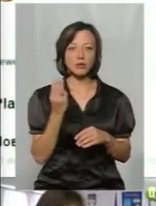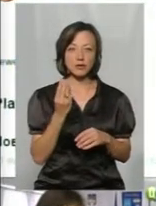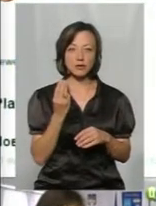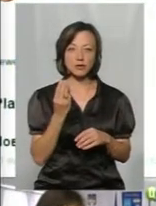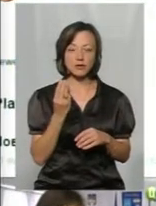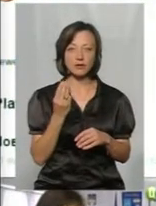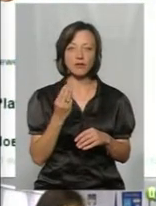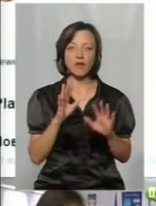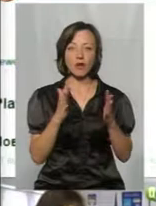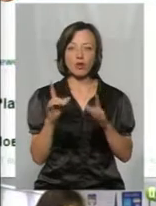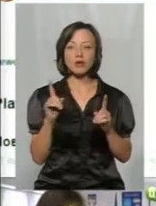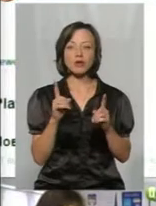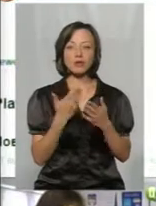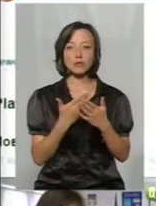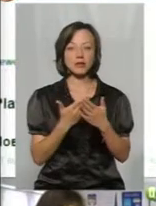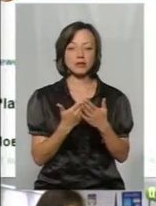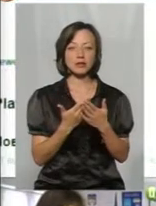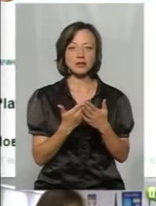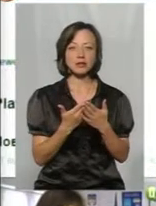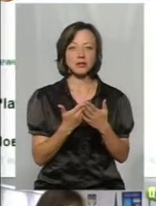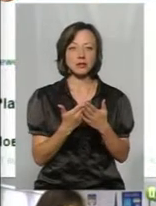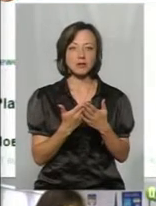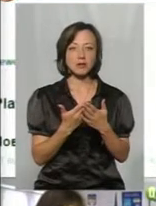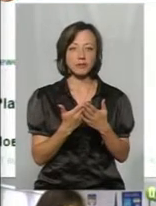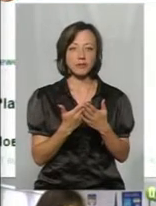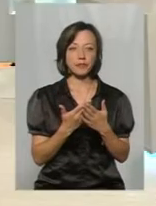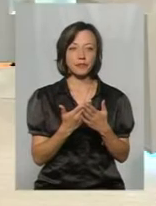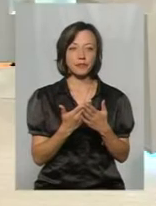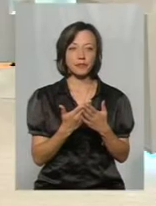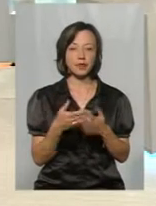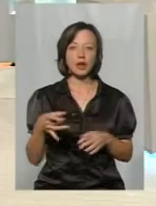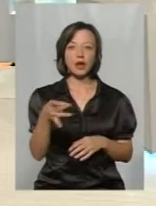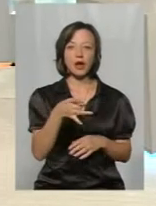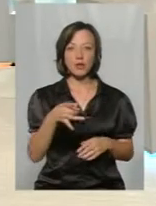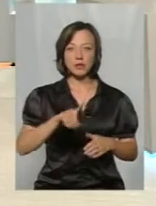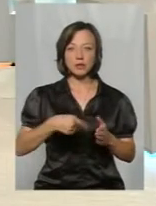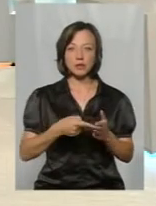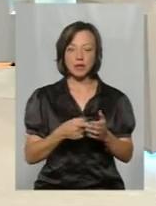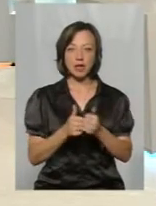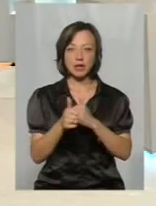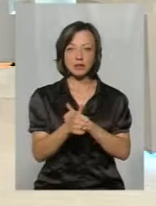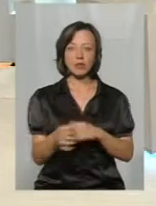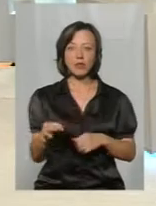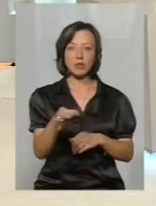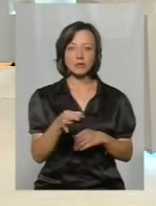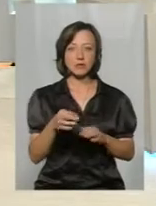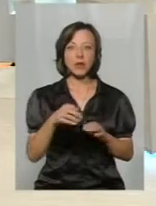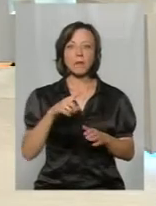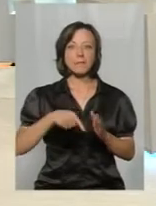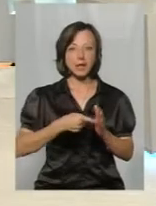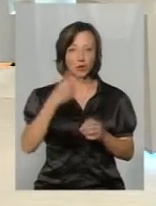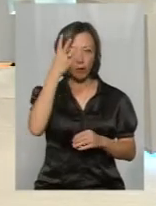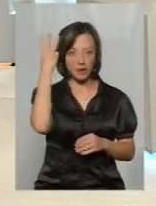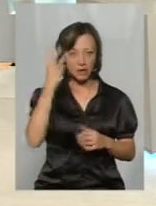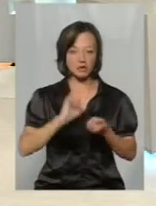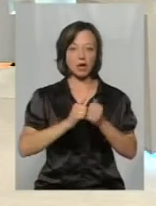якщо вбрати там топ, які міста, райони лідировали ще? Місто Хмельницький,